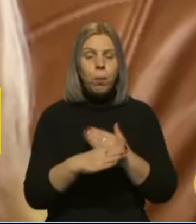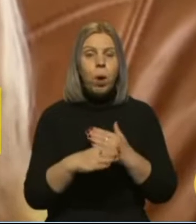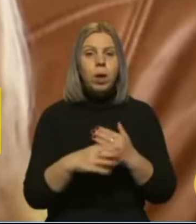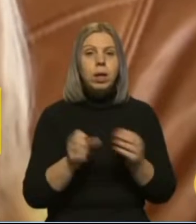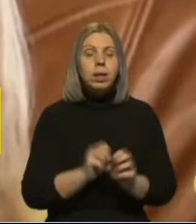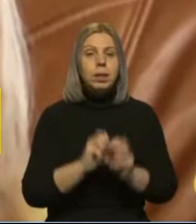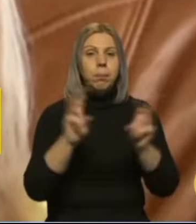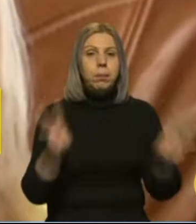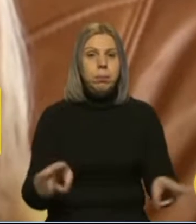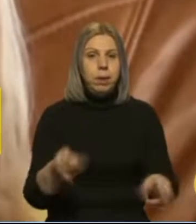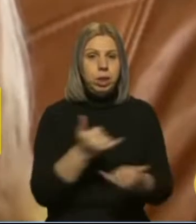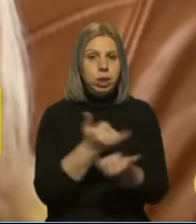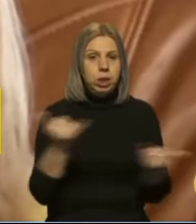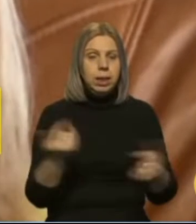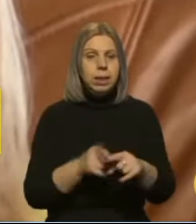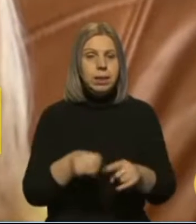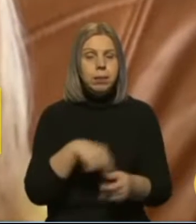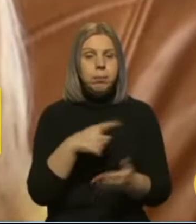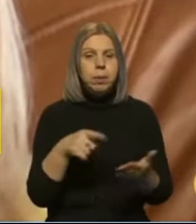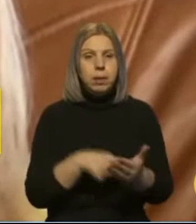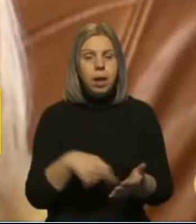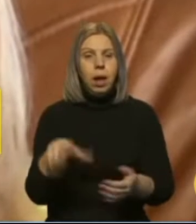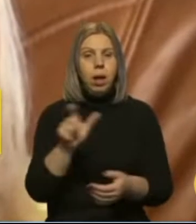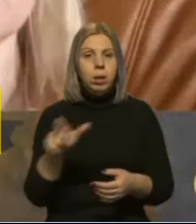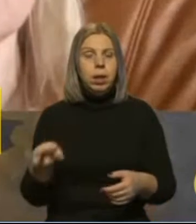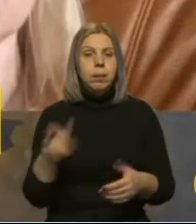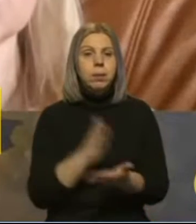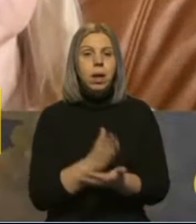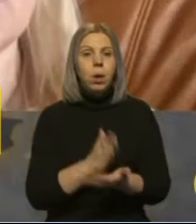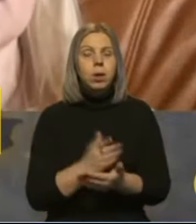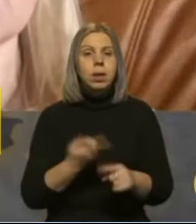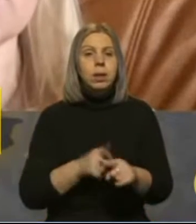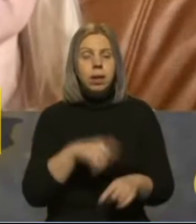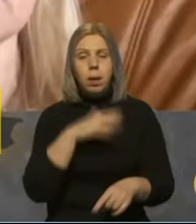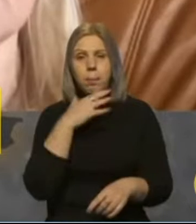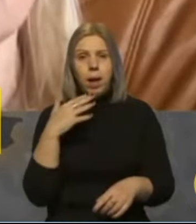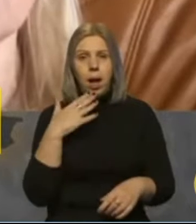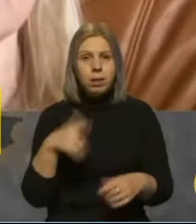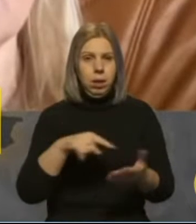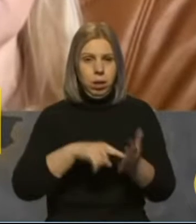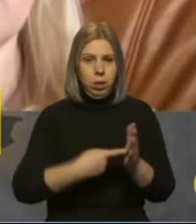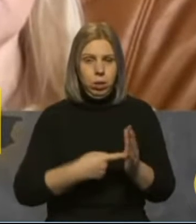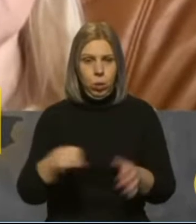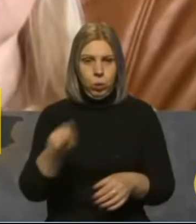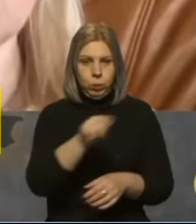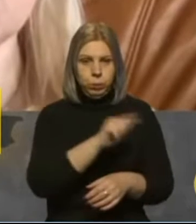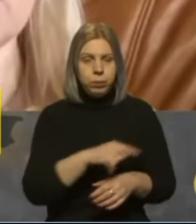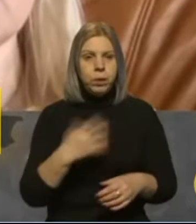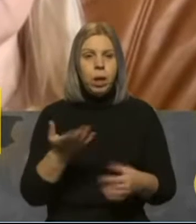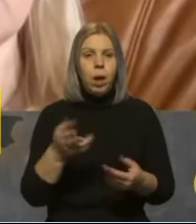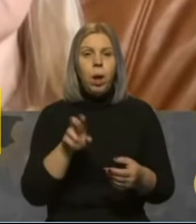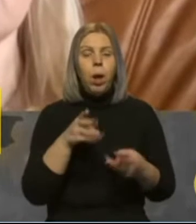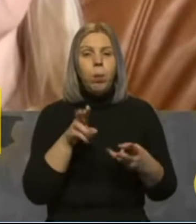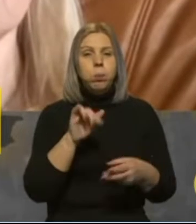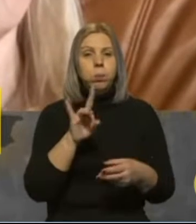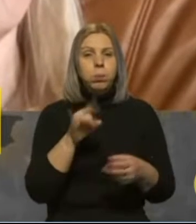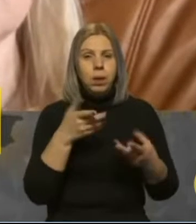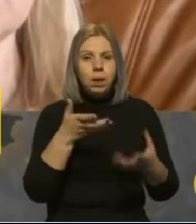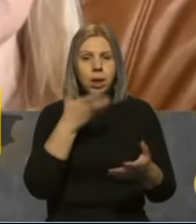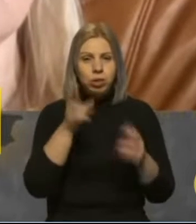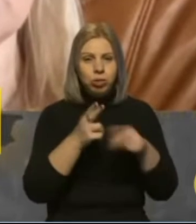забезпечити ці міста, громади, які там знаходяться. Тому що це багато населених пунктів, буржуйками,